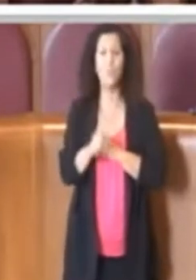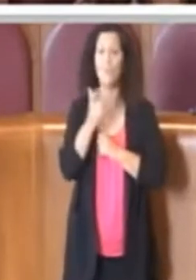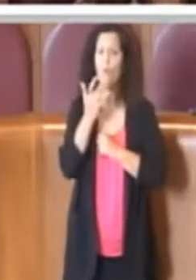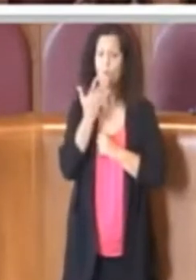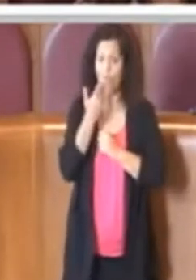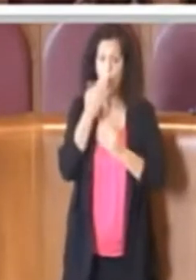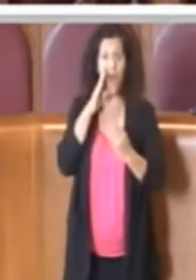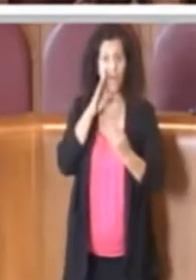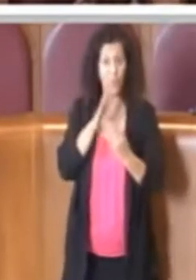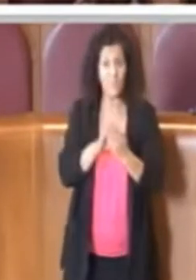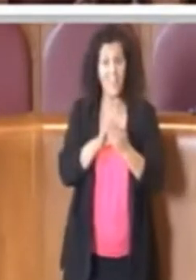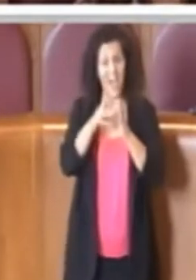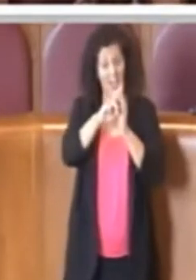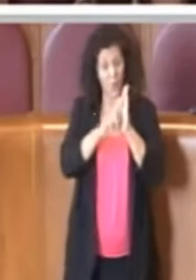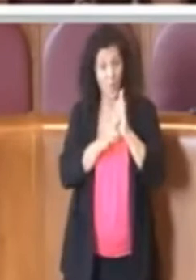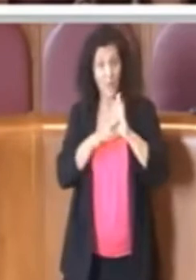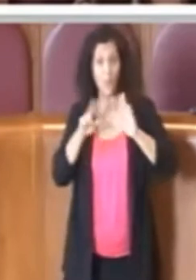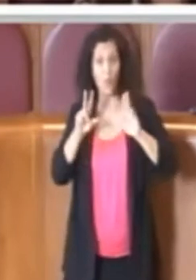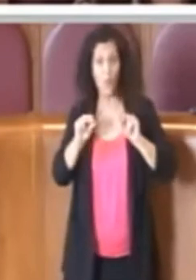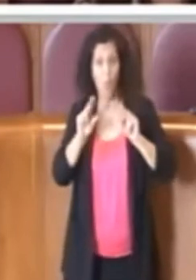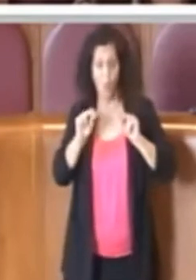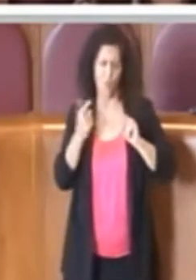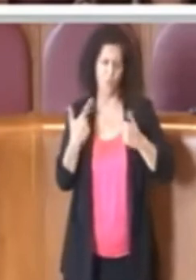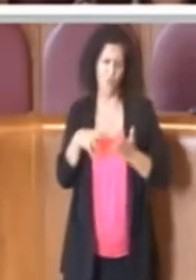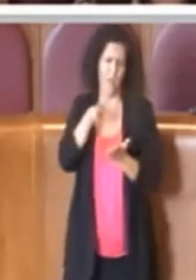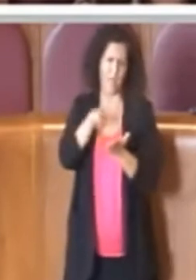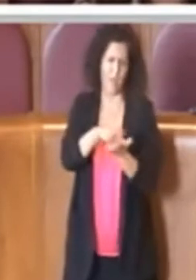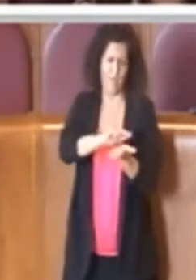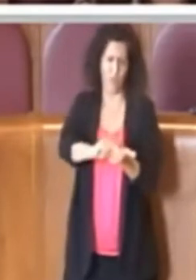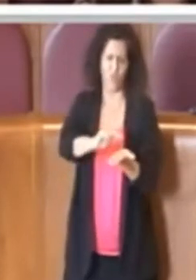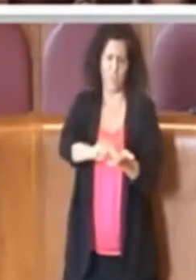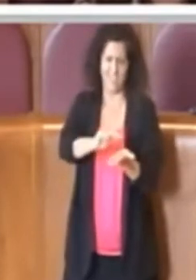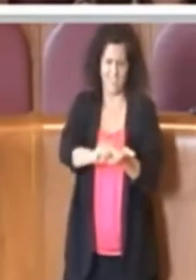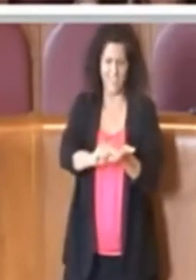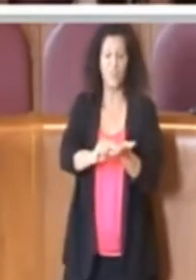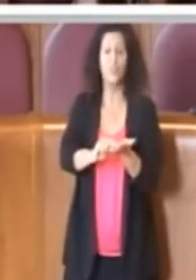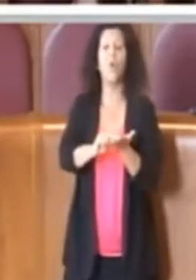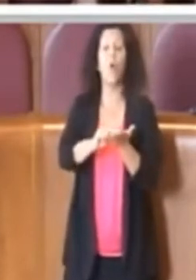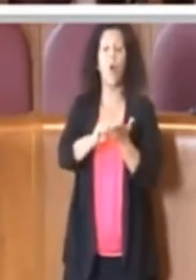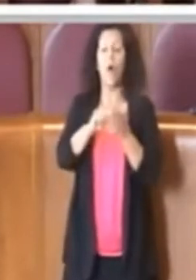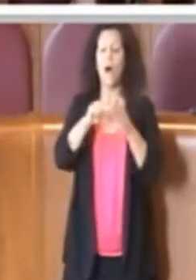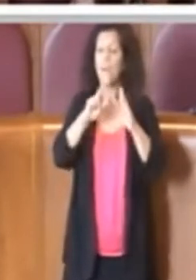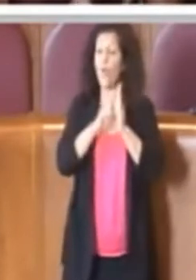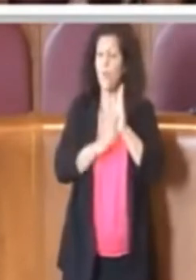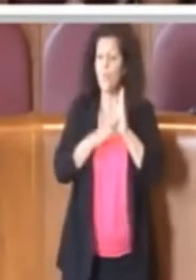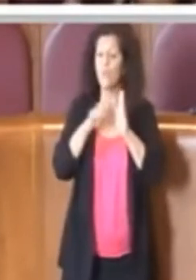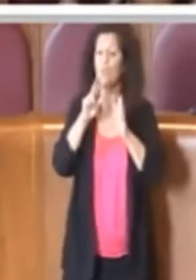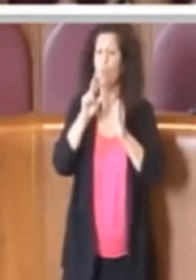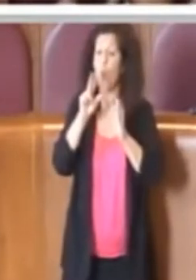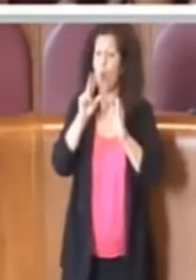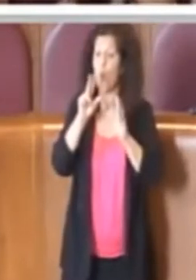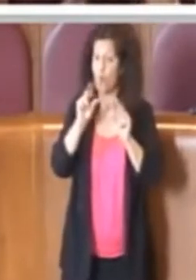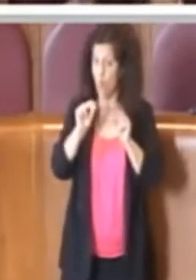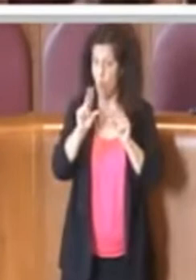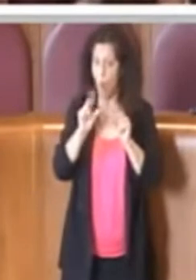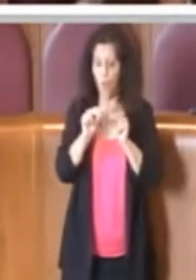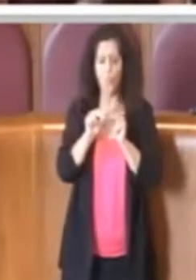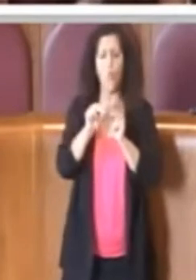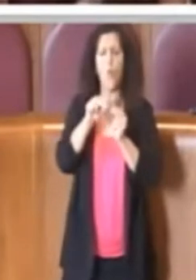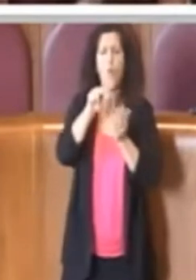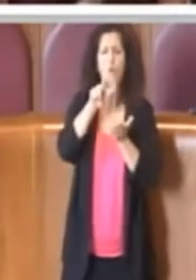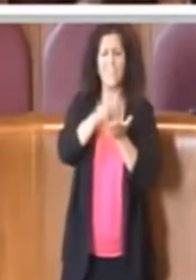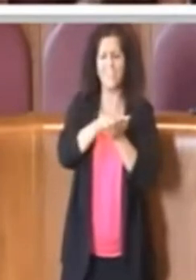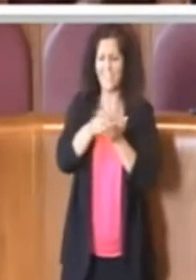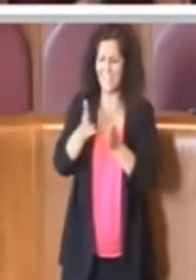anche poi enunciato in delibera andiamo ad abrogare tutta una serie di delibere con i